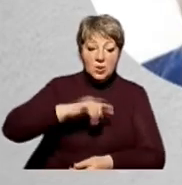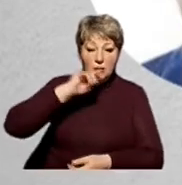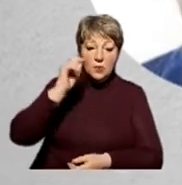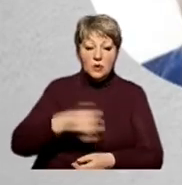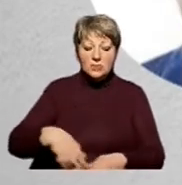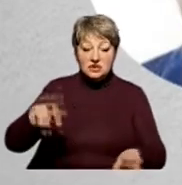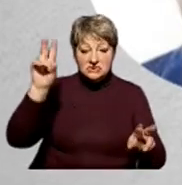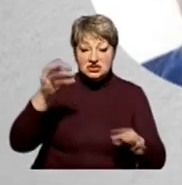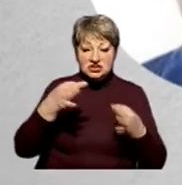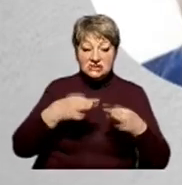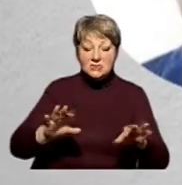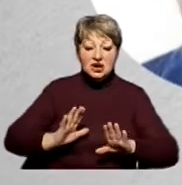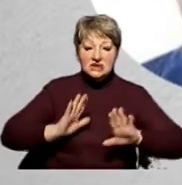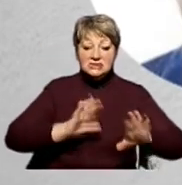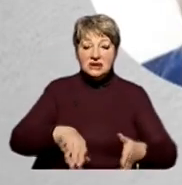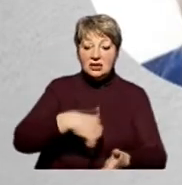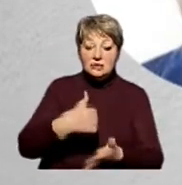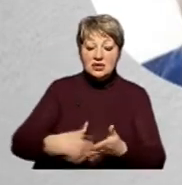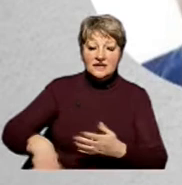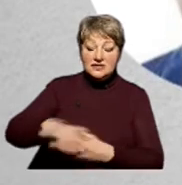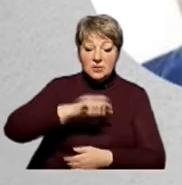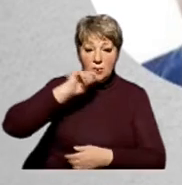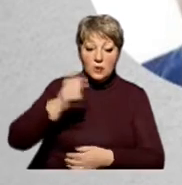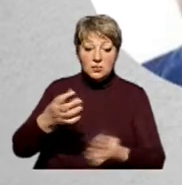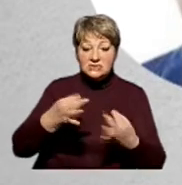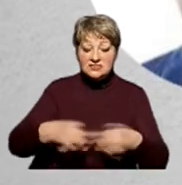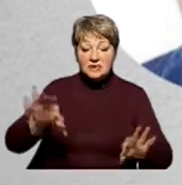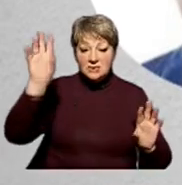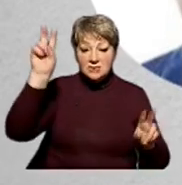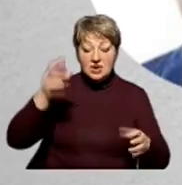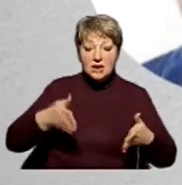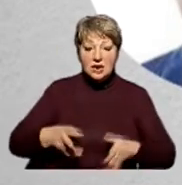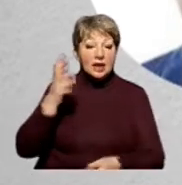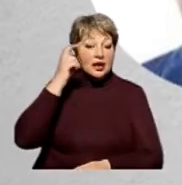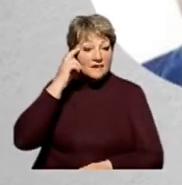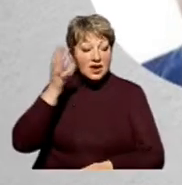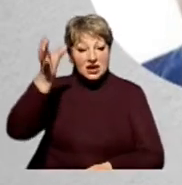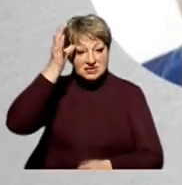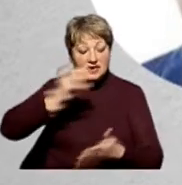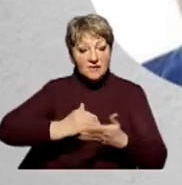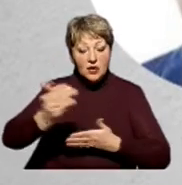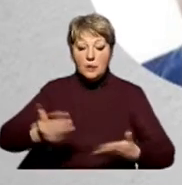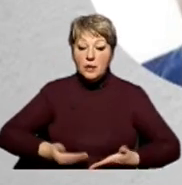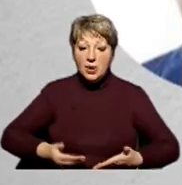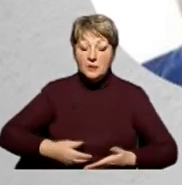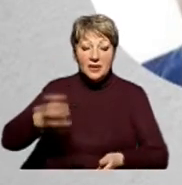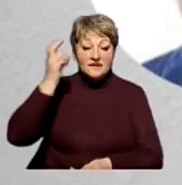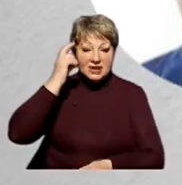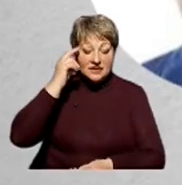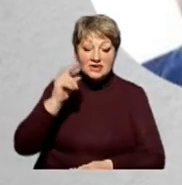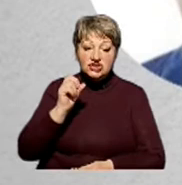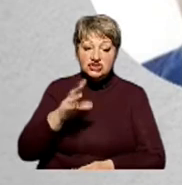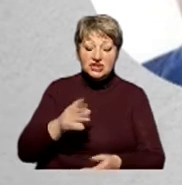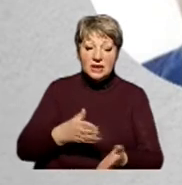«Свобода». Заступник голови політичної партії «Всеукраїнське об'єднання «Свобода». Народився в місті Києві. Освіта вища. Проживає в місті Києві.